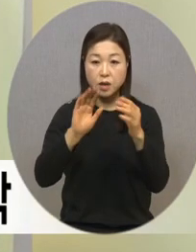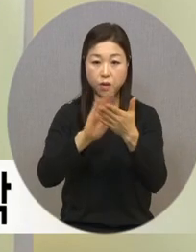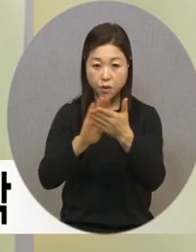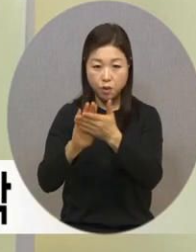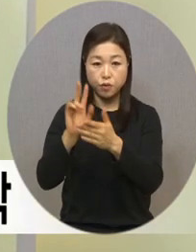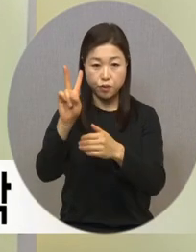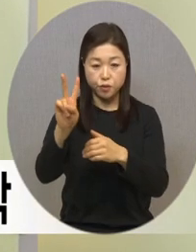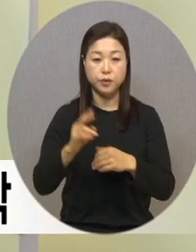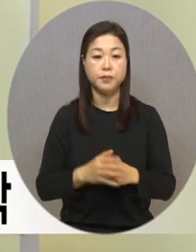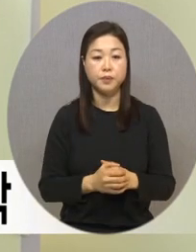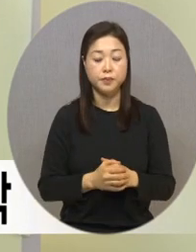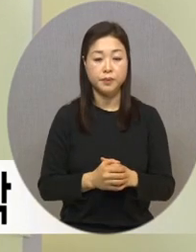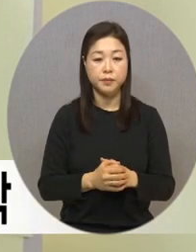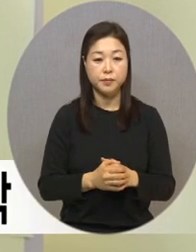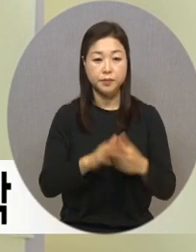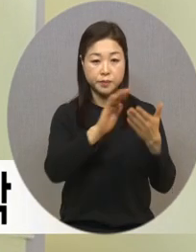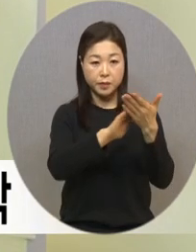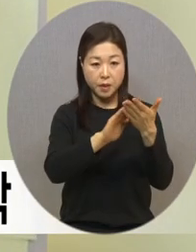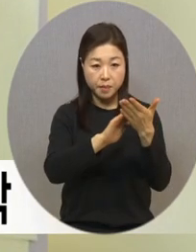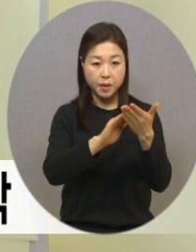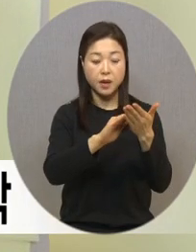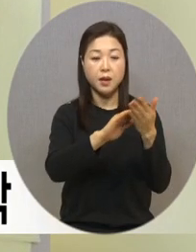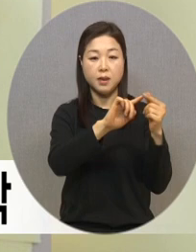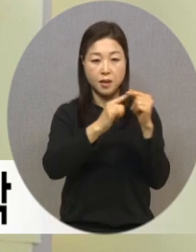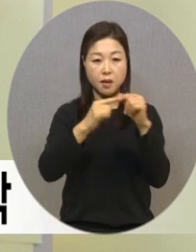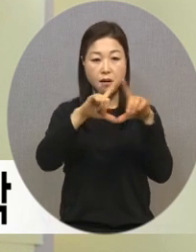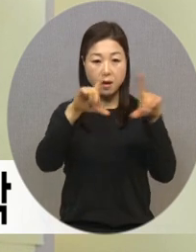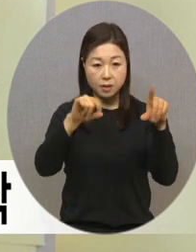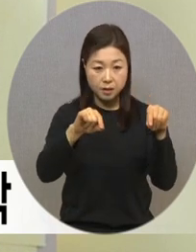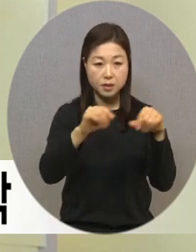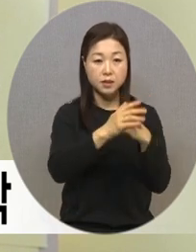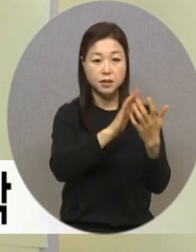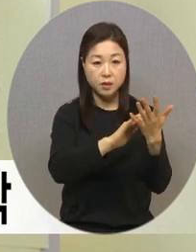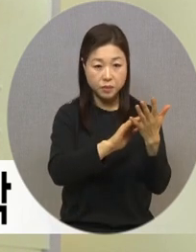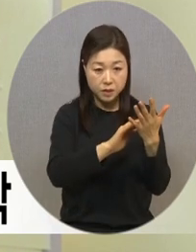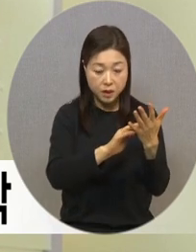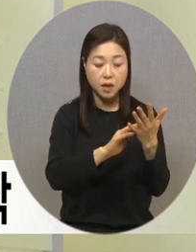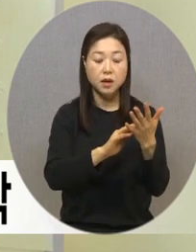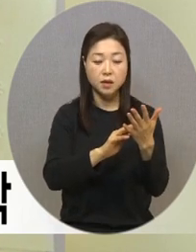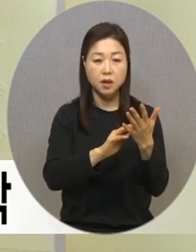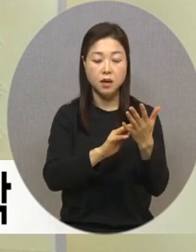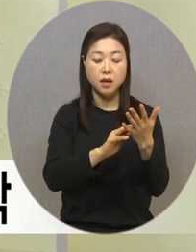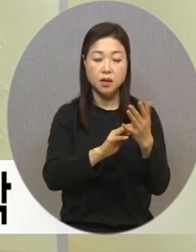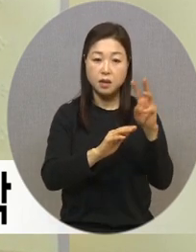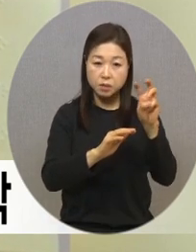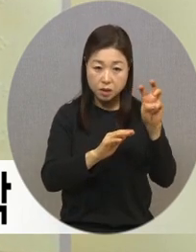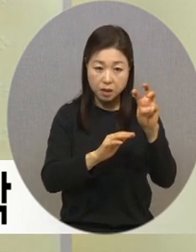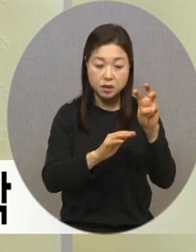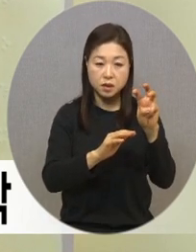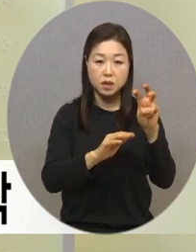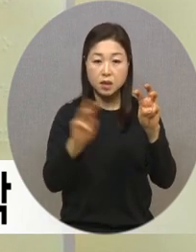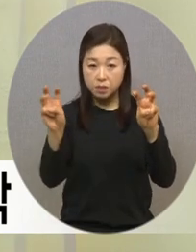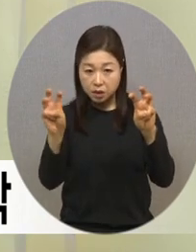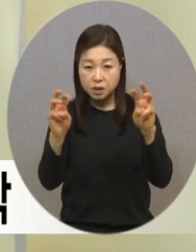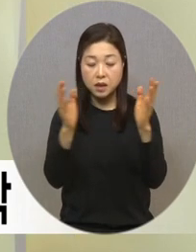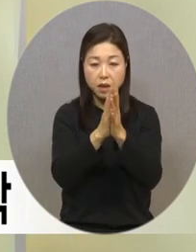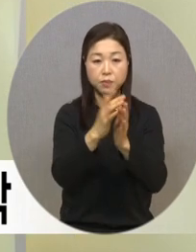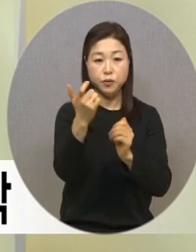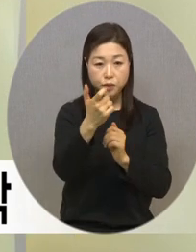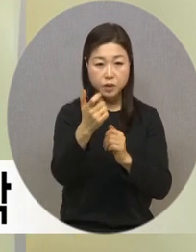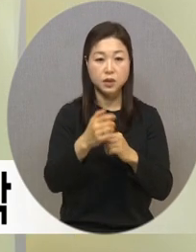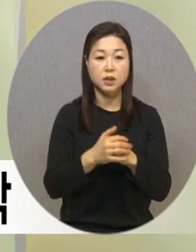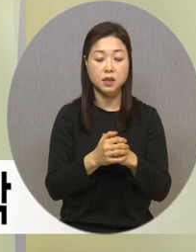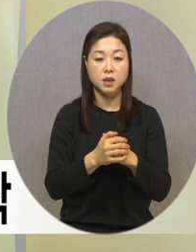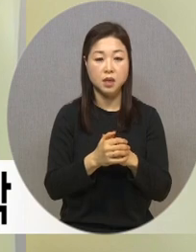촉각 낱말 카드는 정자, 약자 낱말 각각 30가지로 총 60가지로 구성된 카드입니다. 카드